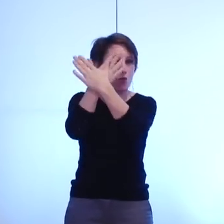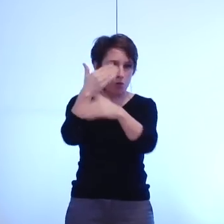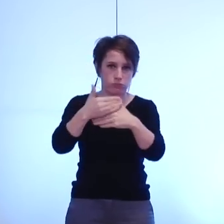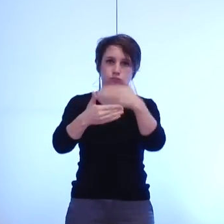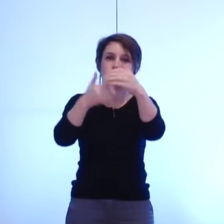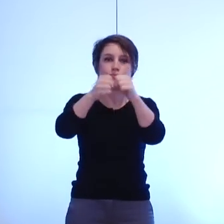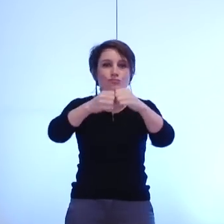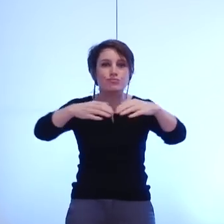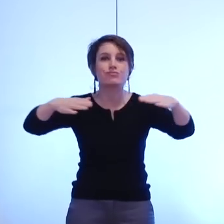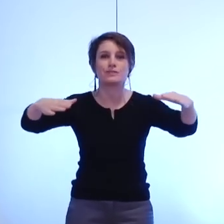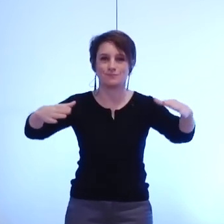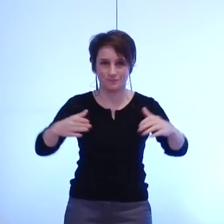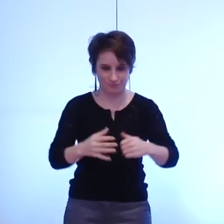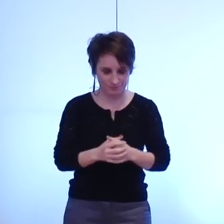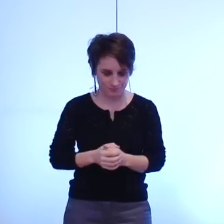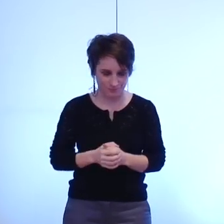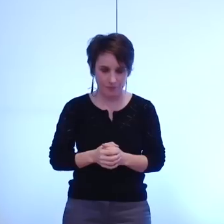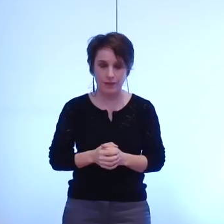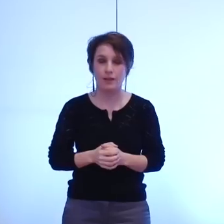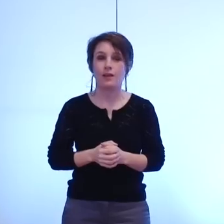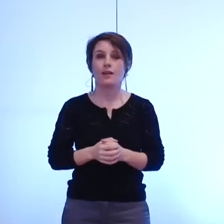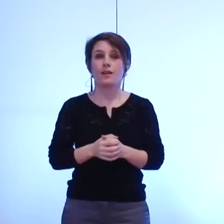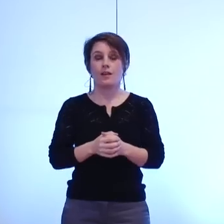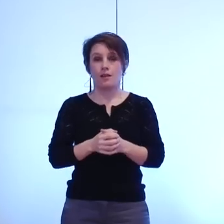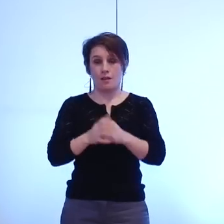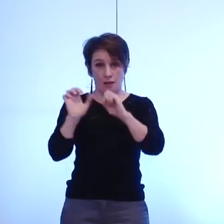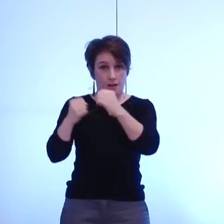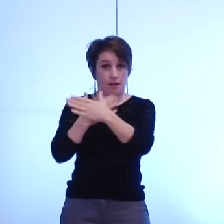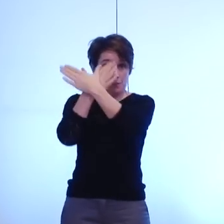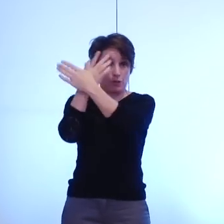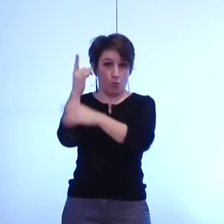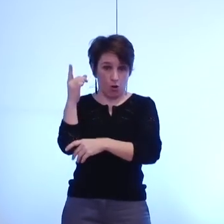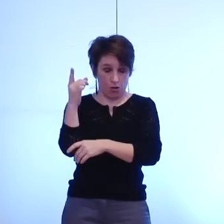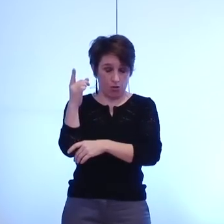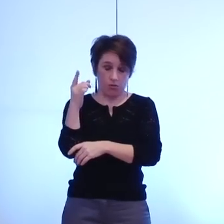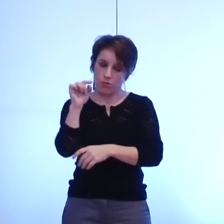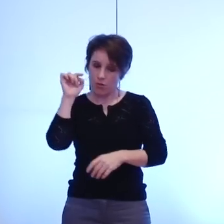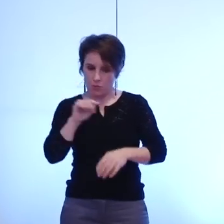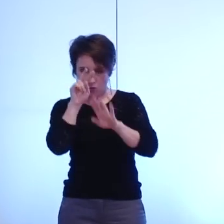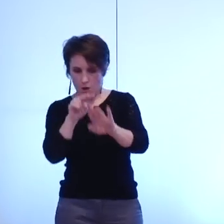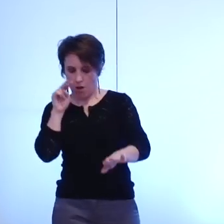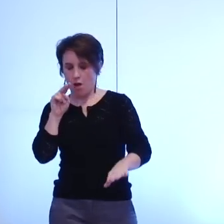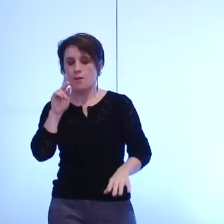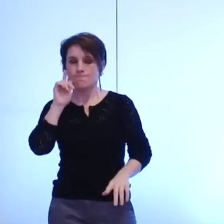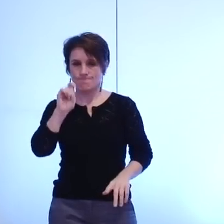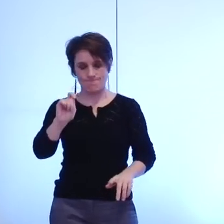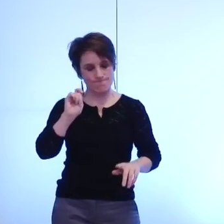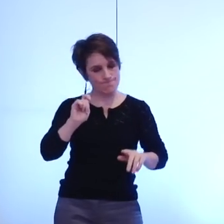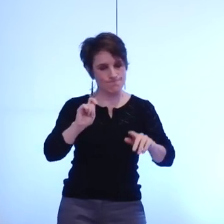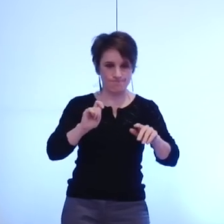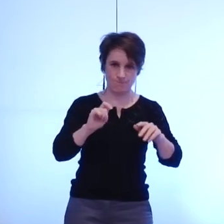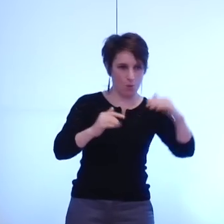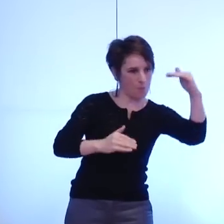la métropole doit impérativement avoir à l'esprit ces éléments de fracture qui la constituent